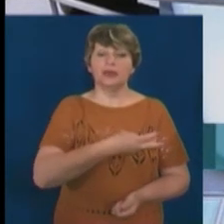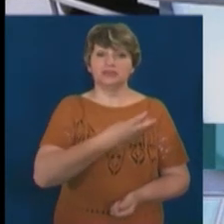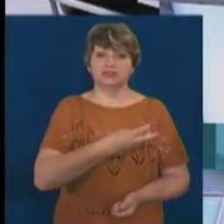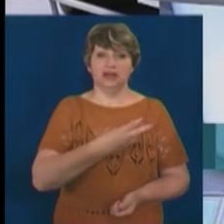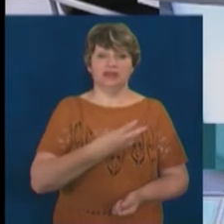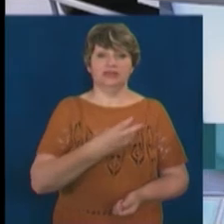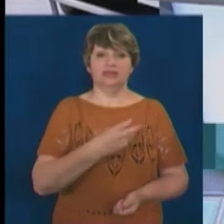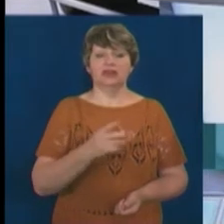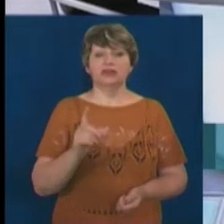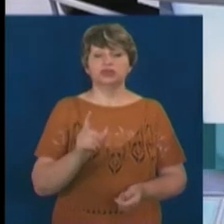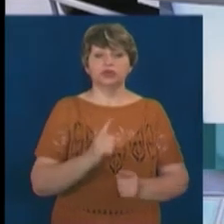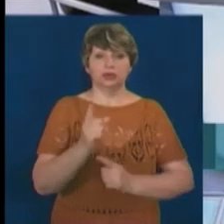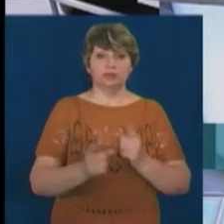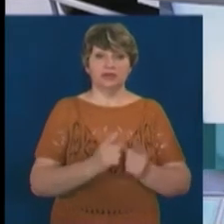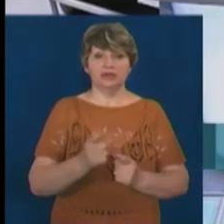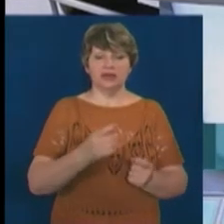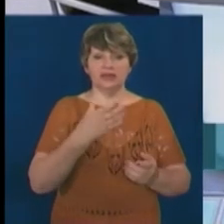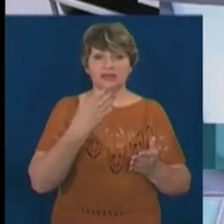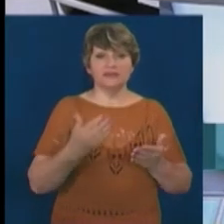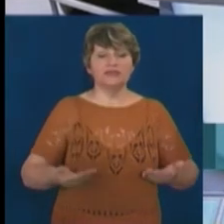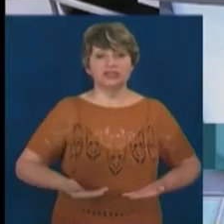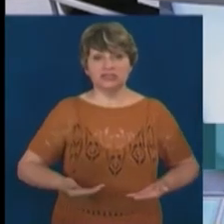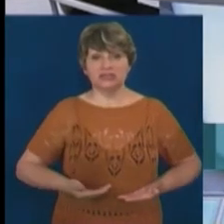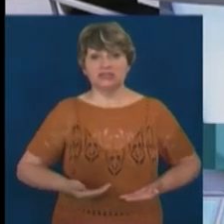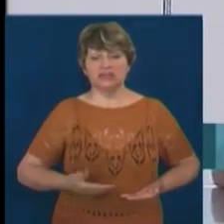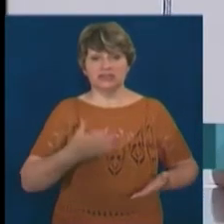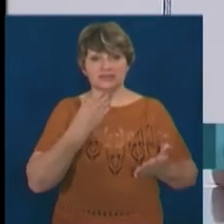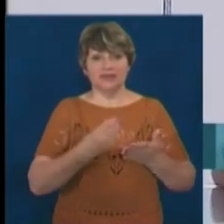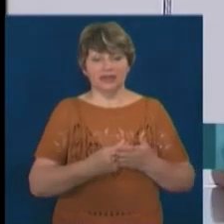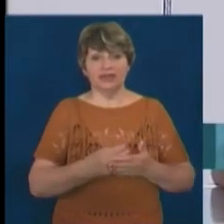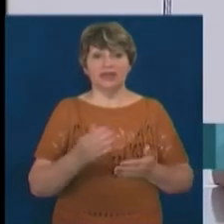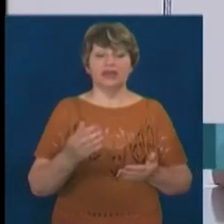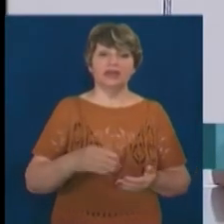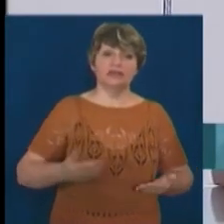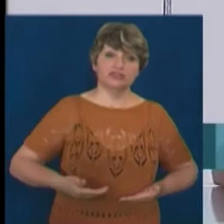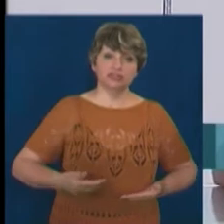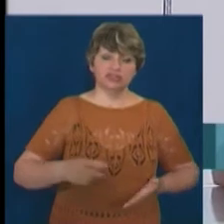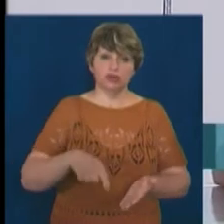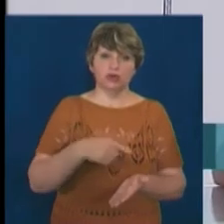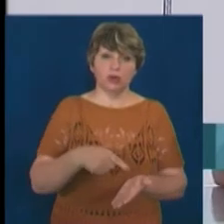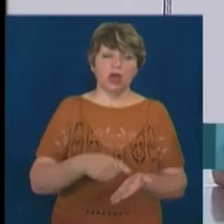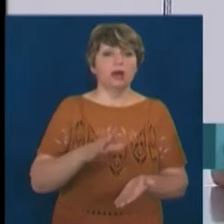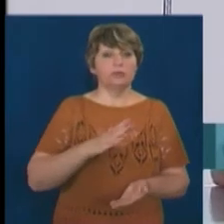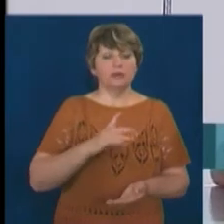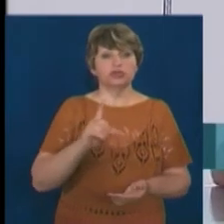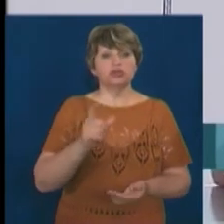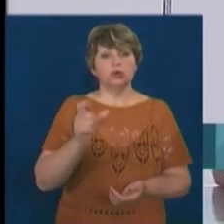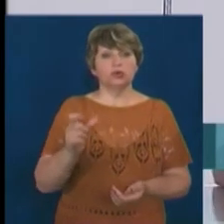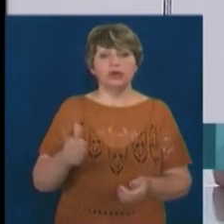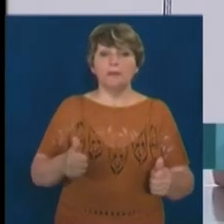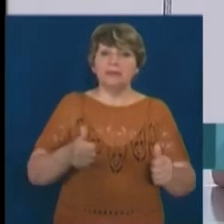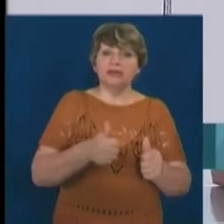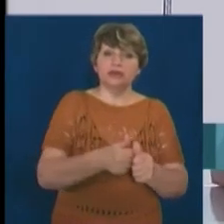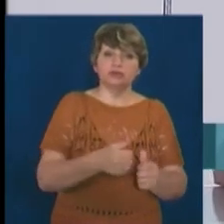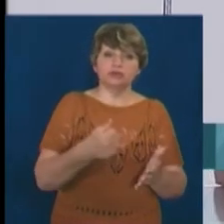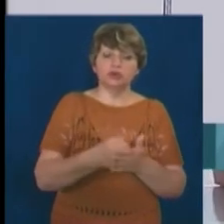в своєму житті, в житті міста. А далі сама ідея, буває, народжується, буває, людина приєднується до котрогось із проєктів, які